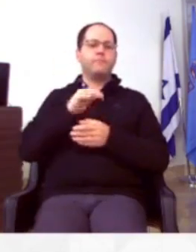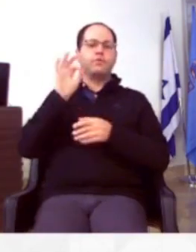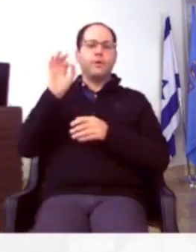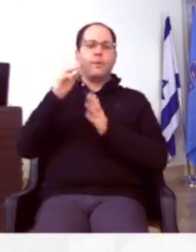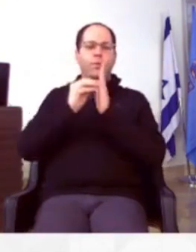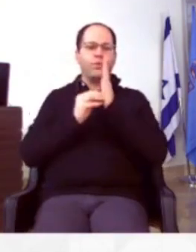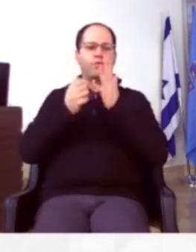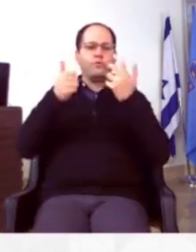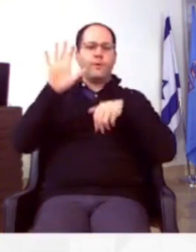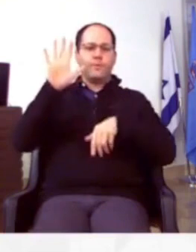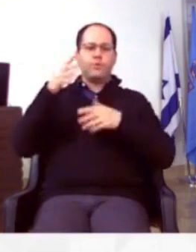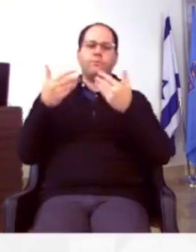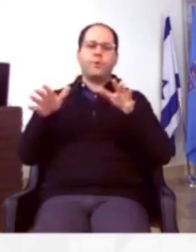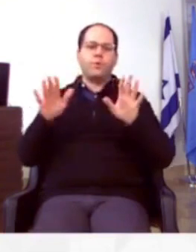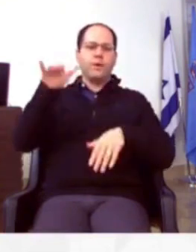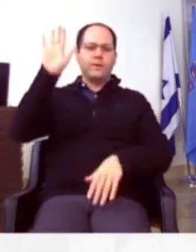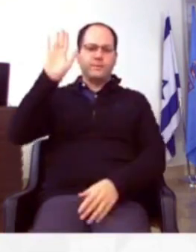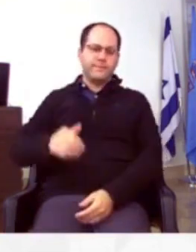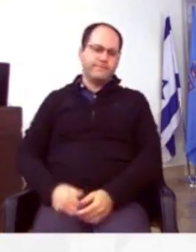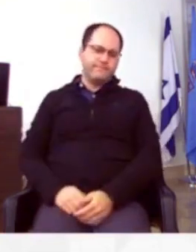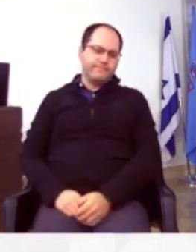פתוח.